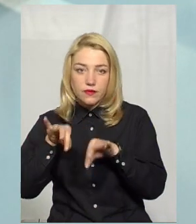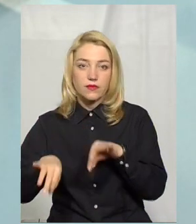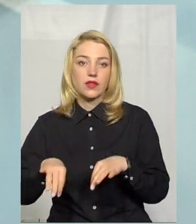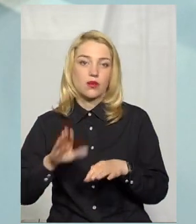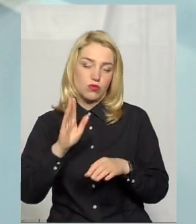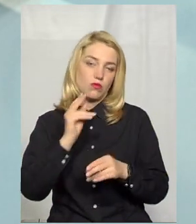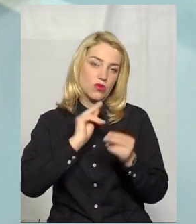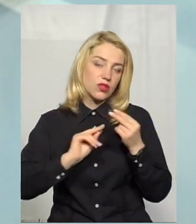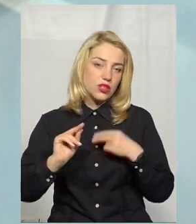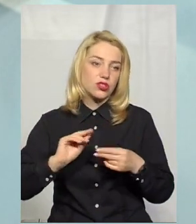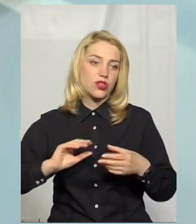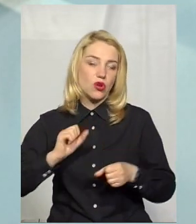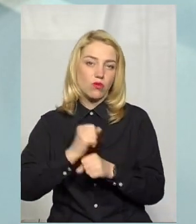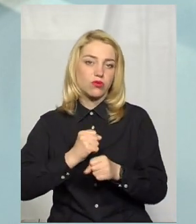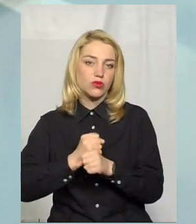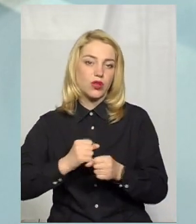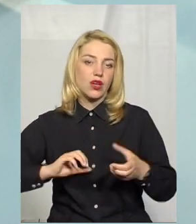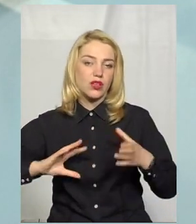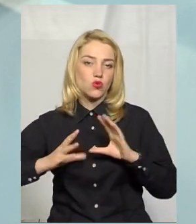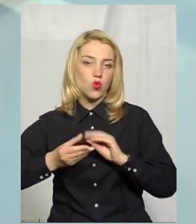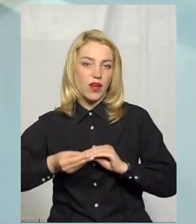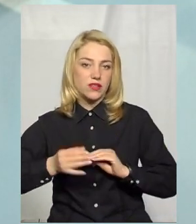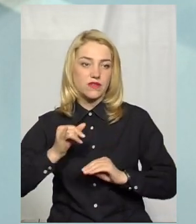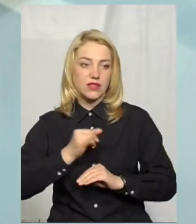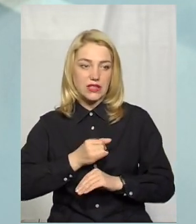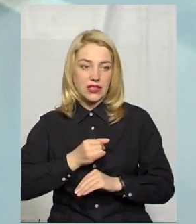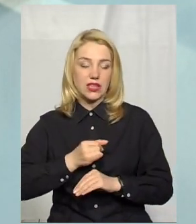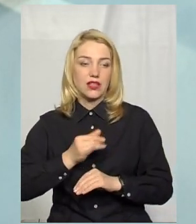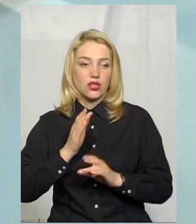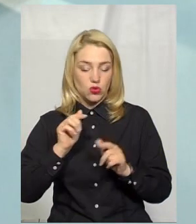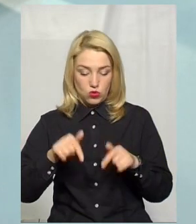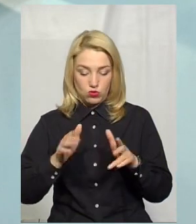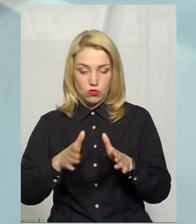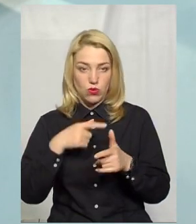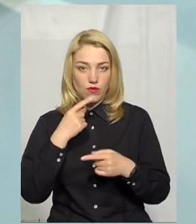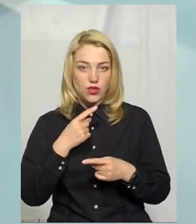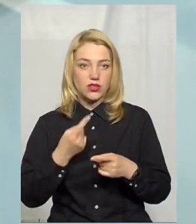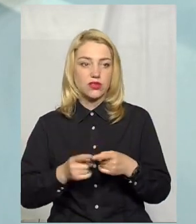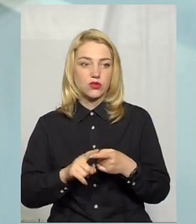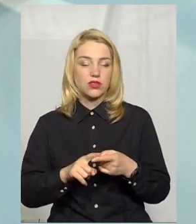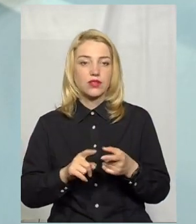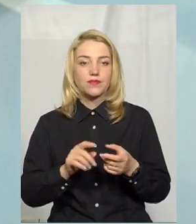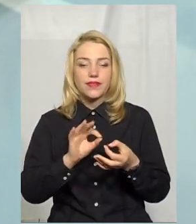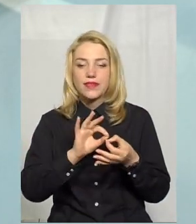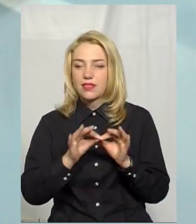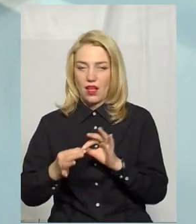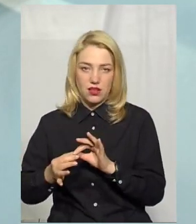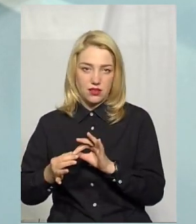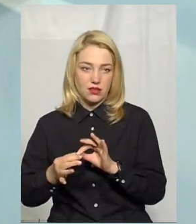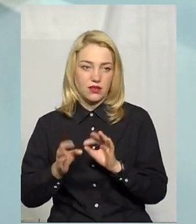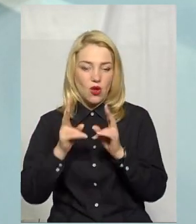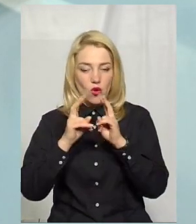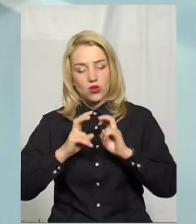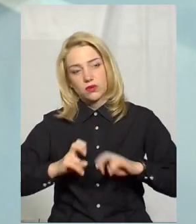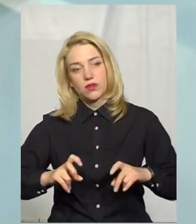покращити роботу депутатів І ми тут будемо говорити Там якісь буквально деталі Вже